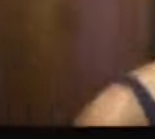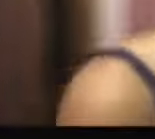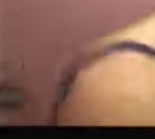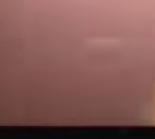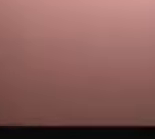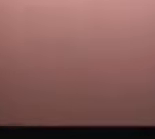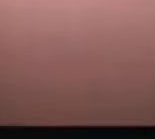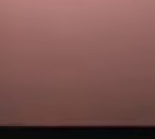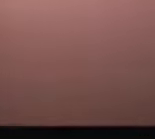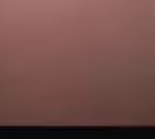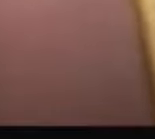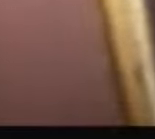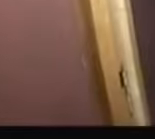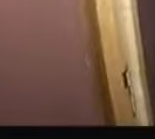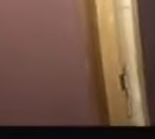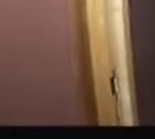Ils n pas blagues.